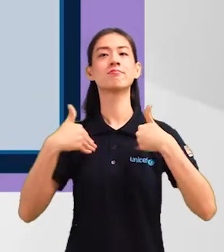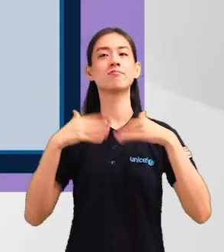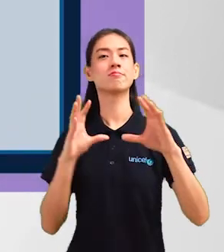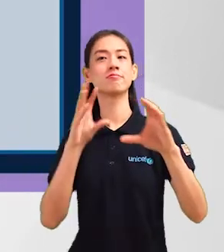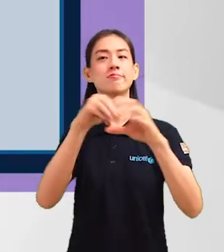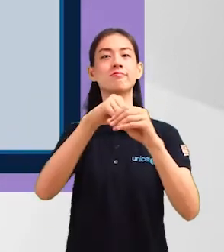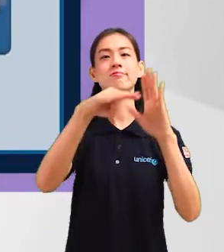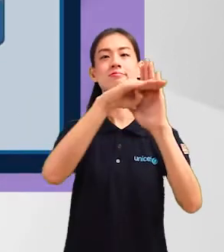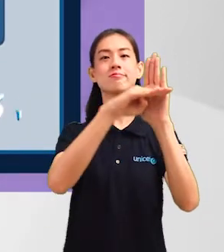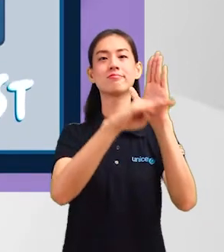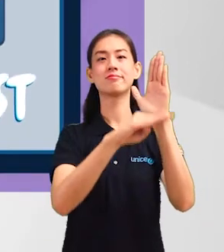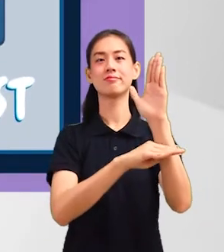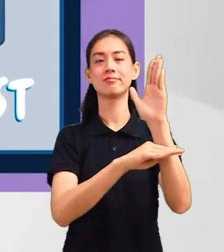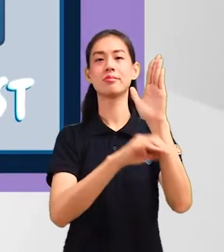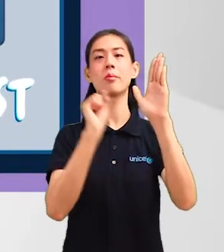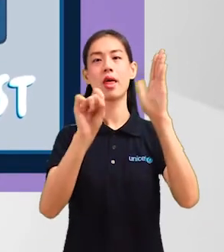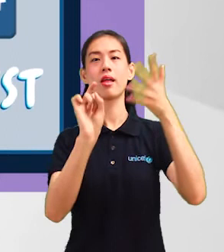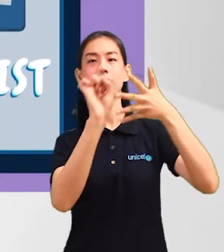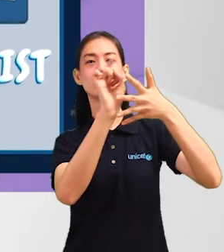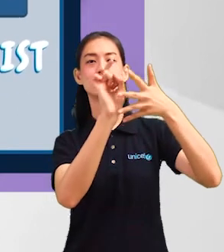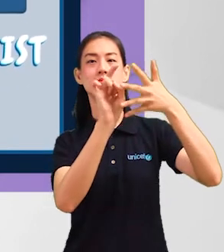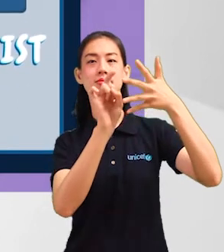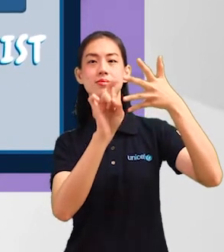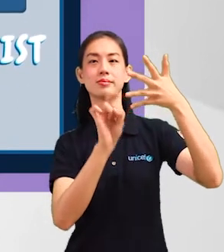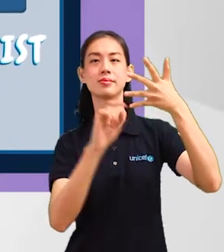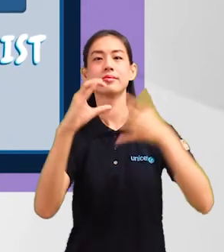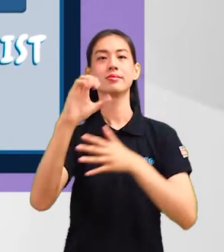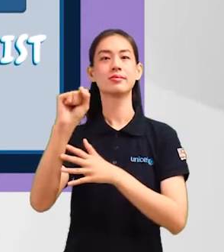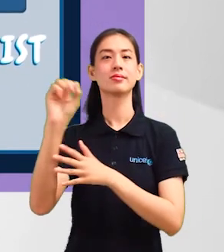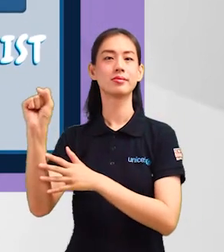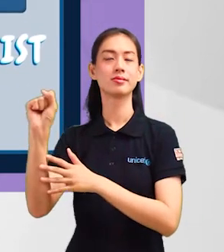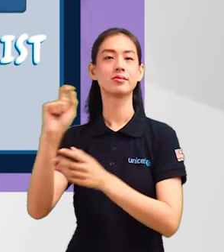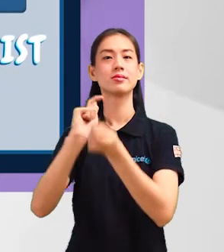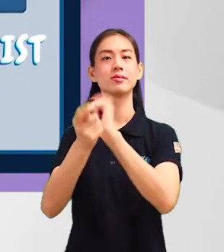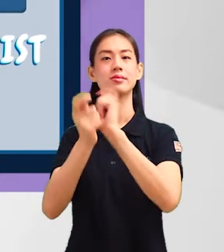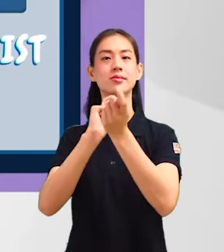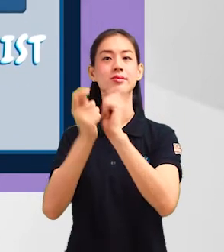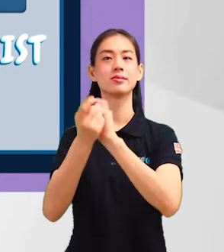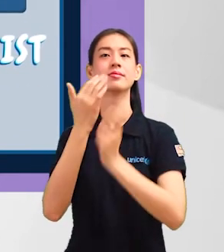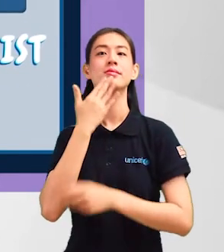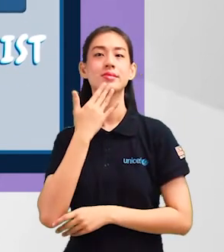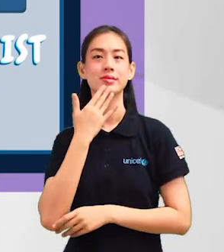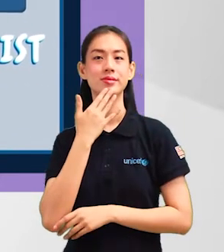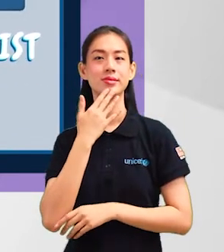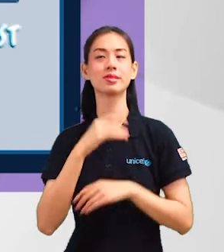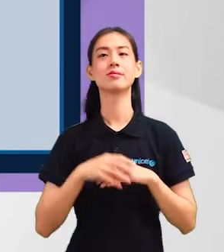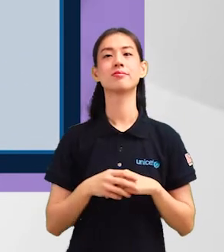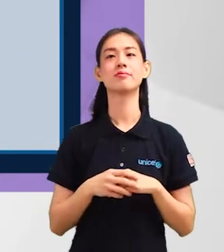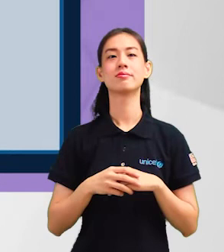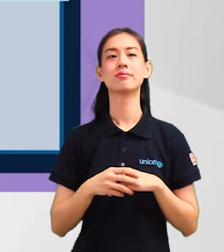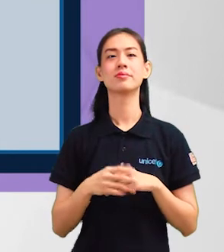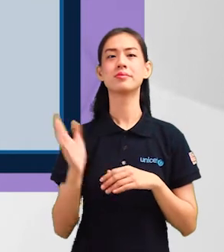menu sudah terkandung dalam tag list. Jadi saya akan terus select tag ini dalam CSS saya untuk tukarkan warnanya.